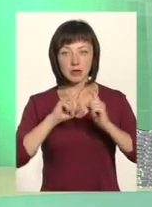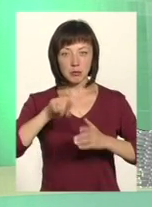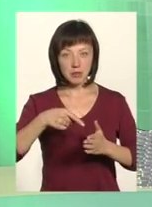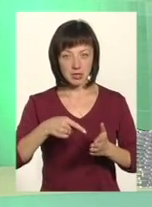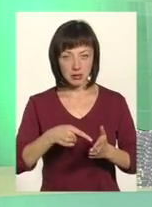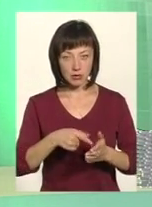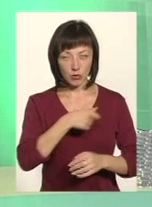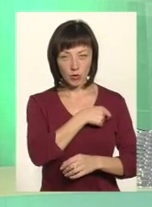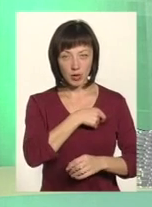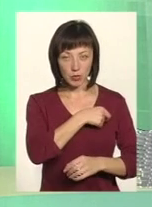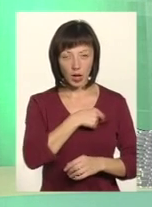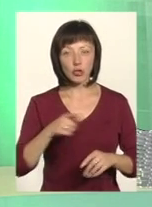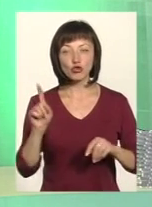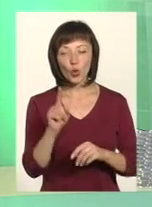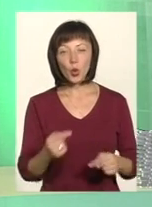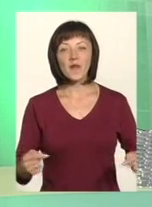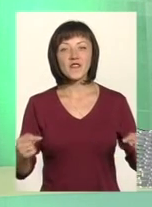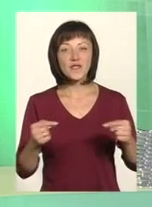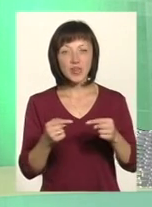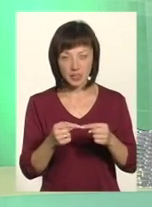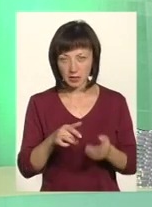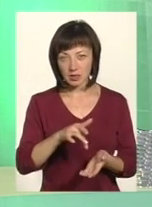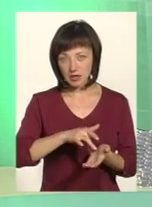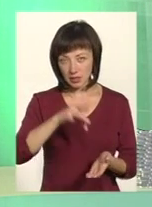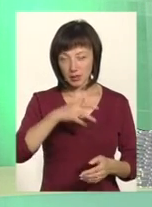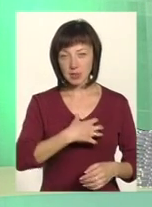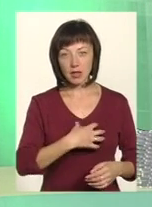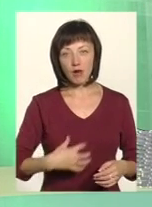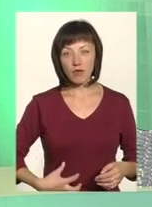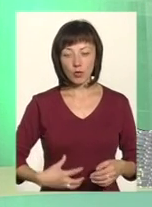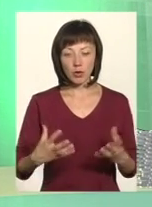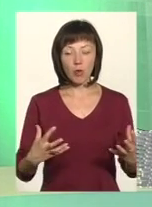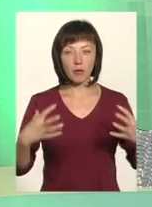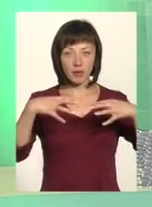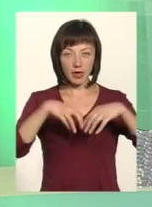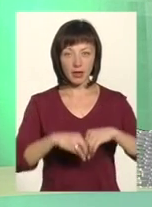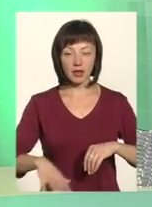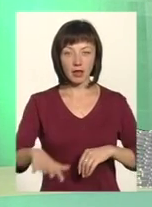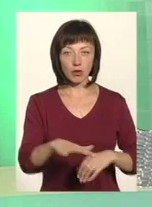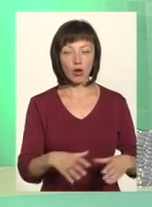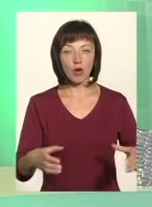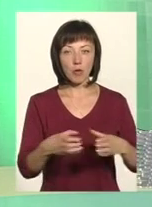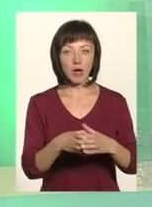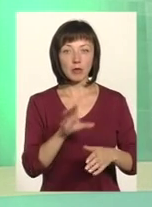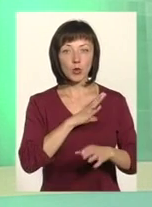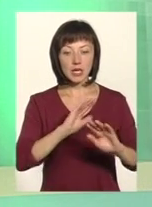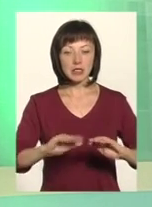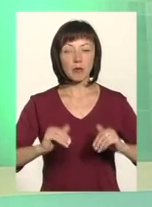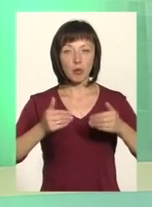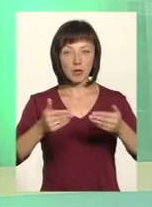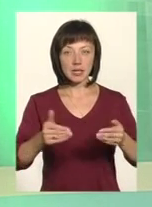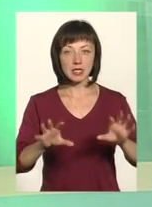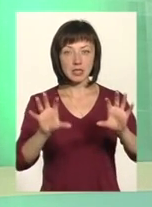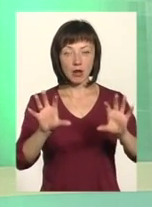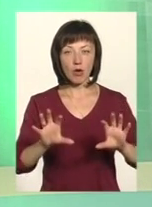щодо визначення центру Славути, як об'єднані територіальні громади, і були запропоновані згідно методики